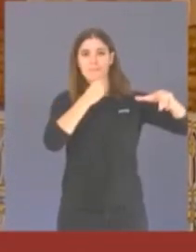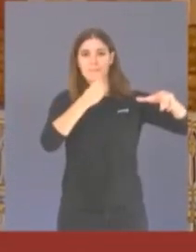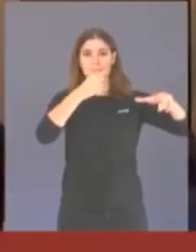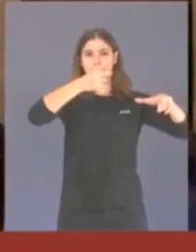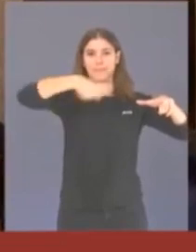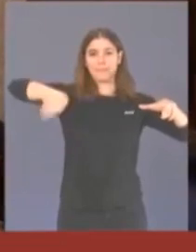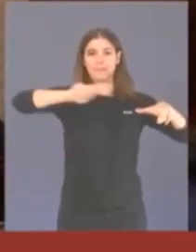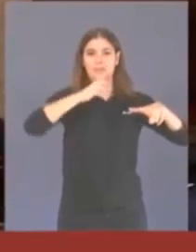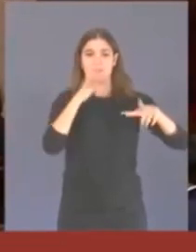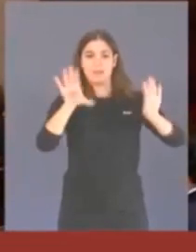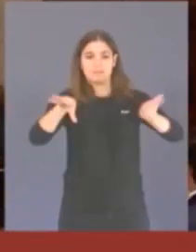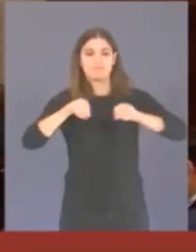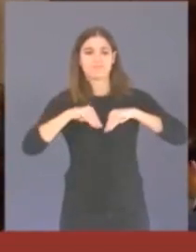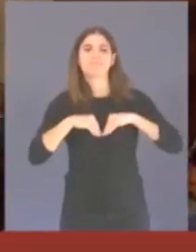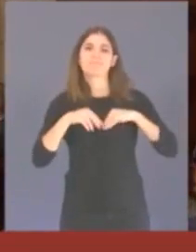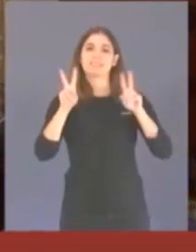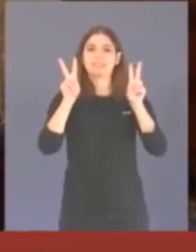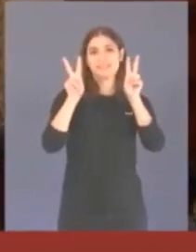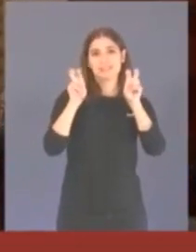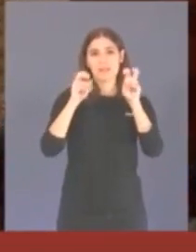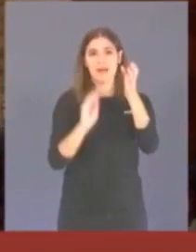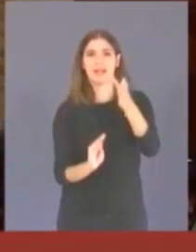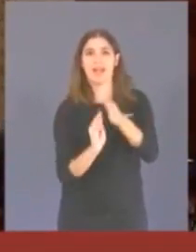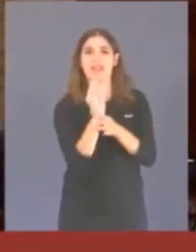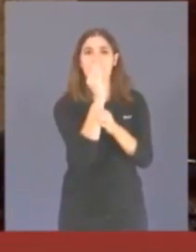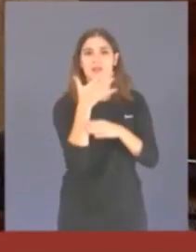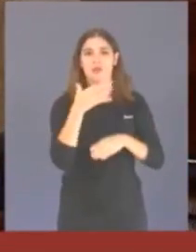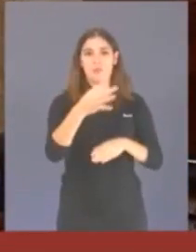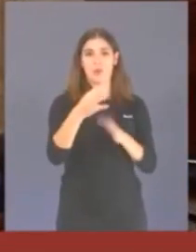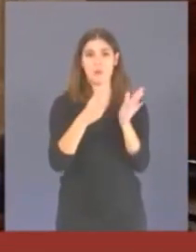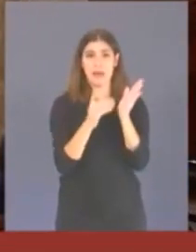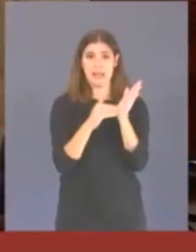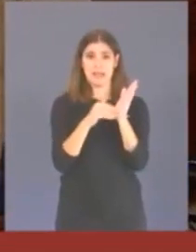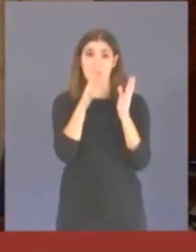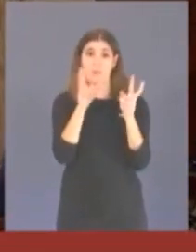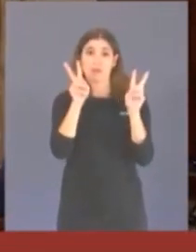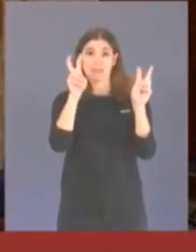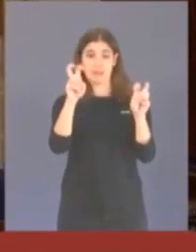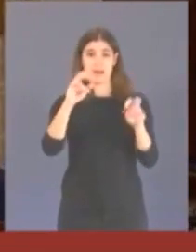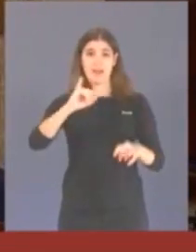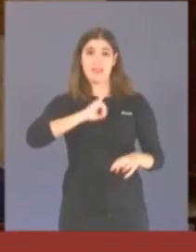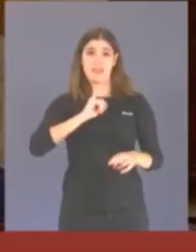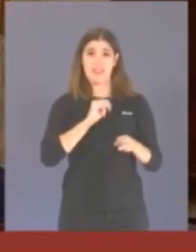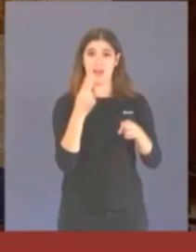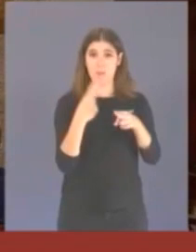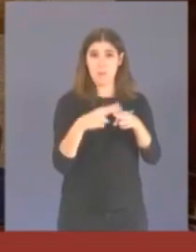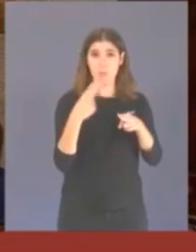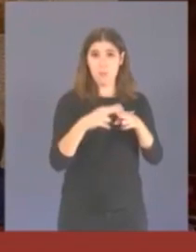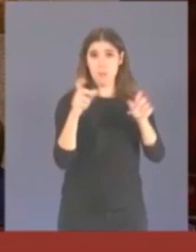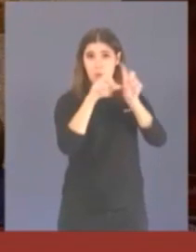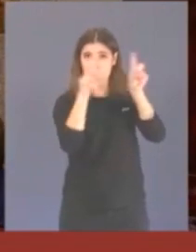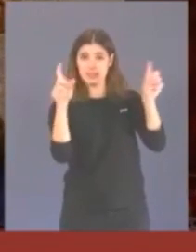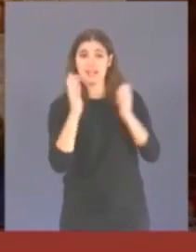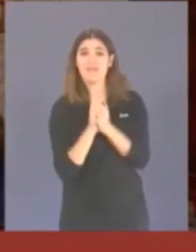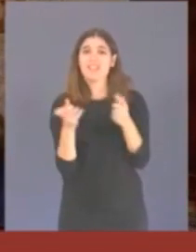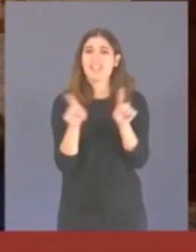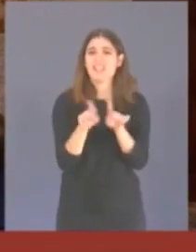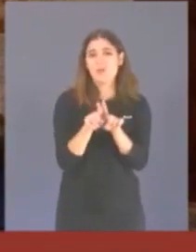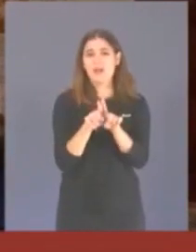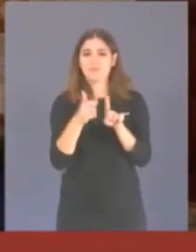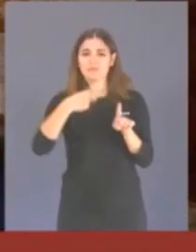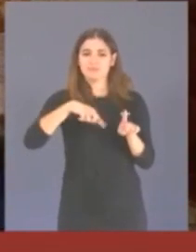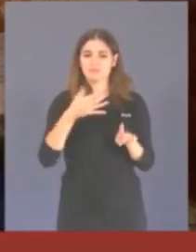commemorar el naixement del poble valencià com a entitat política. Un poble com qualsevol altre, ni millor